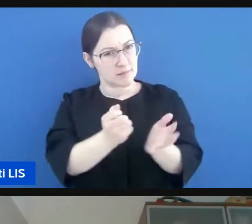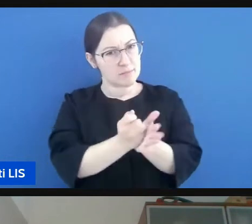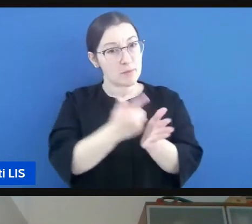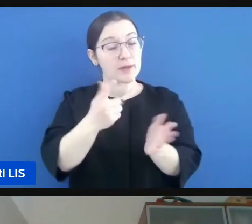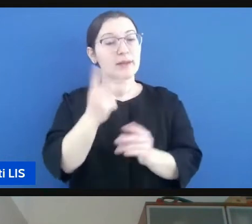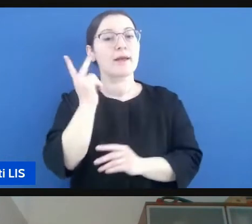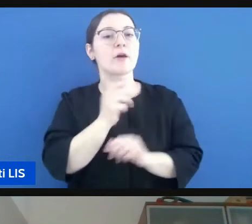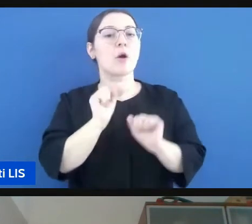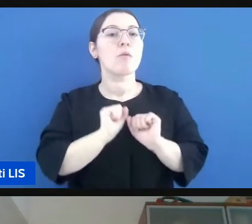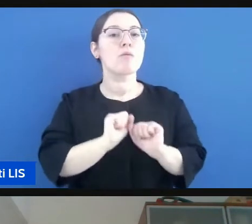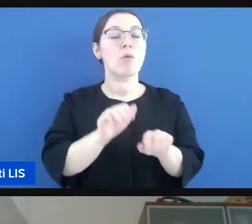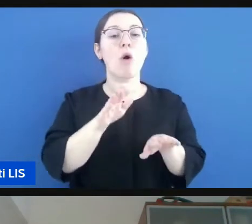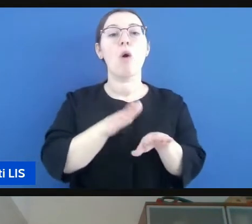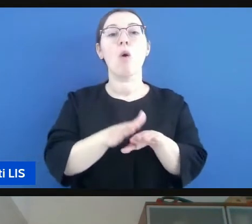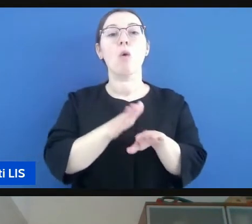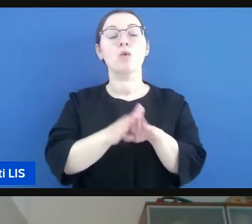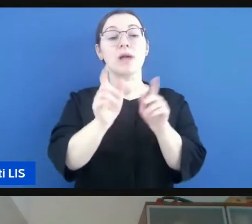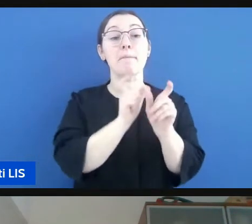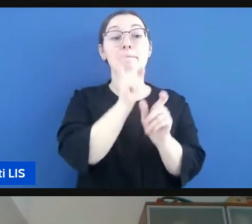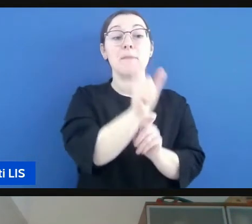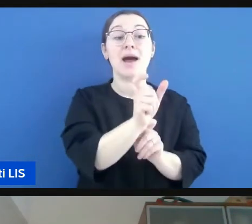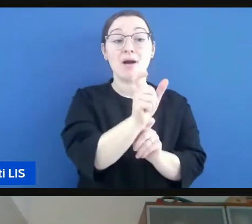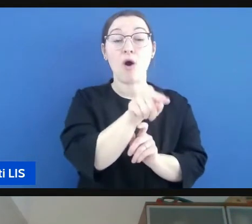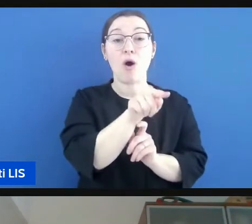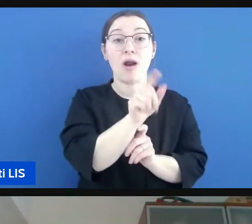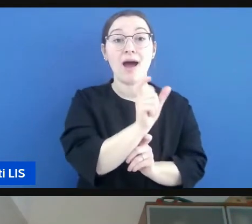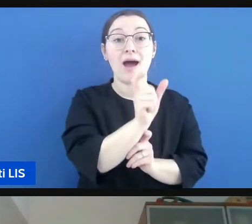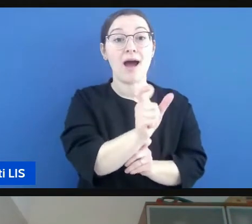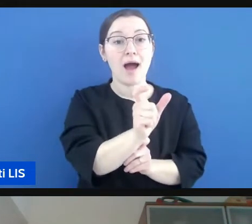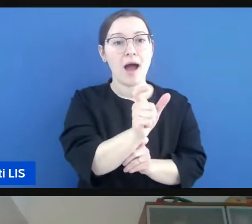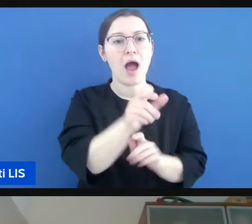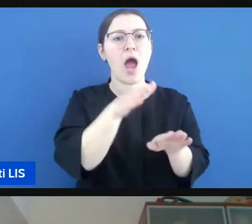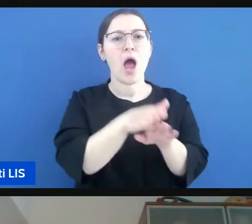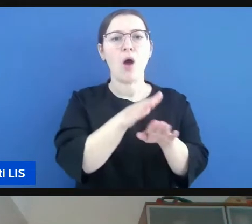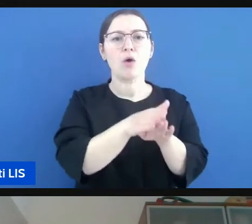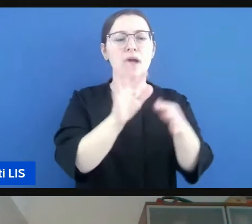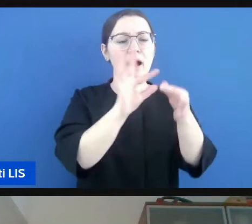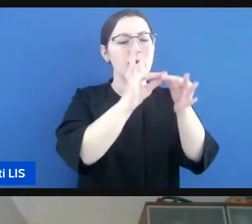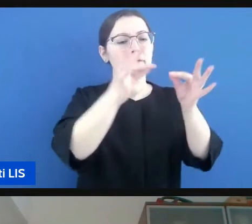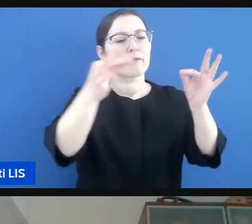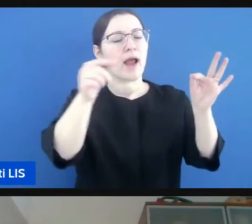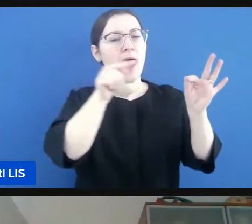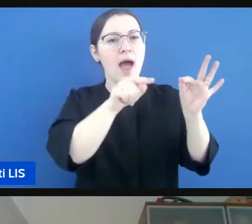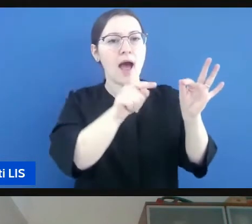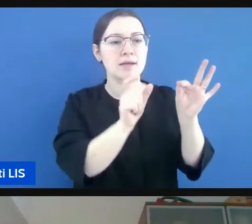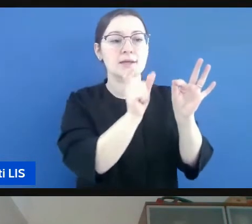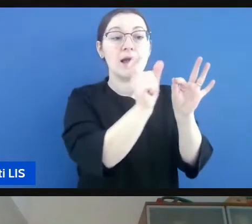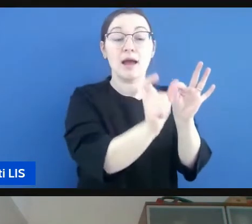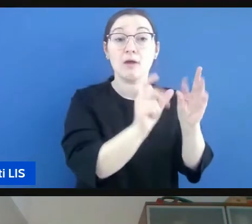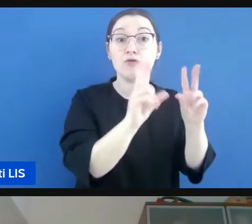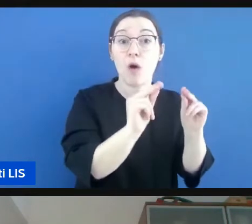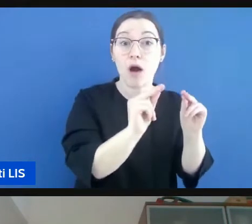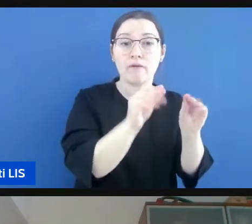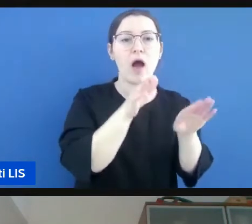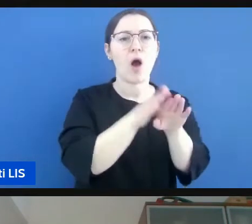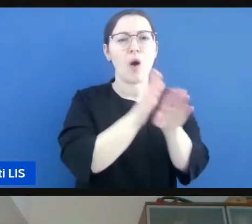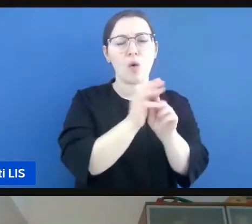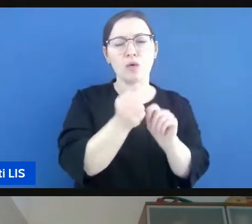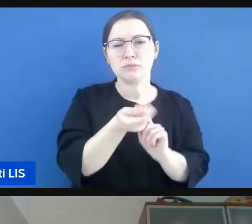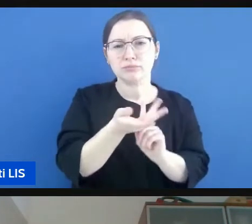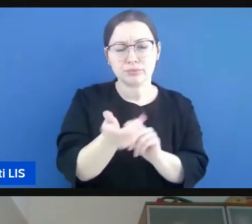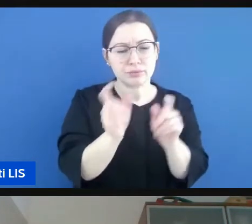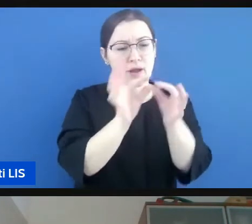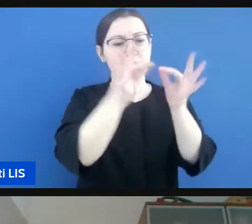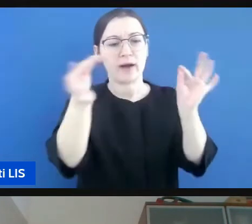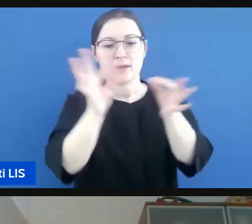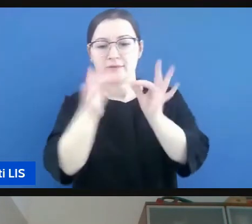stesso lessico la stessa parola più volte in una frase non paragrafo anche se frase e paragrafo possono risultare